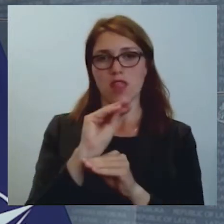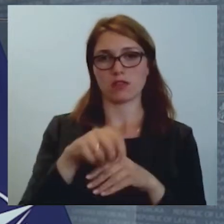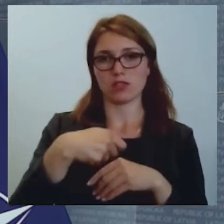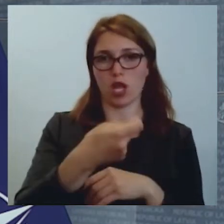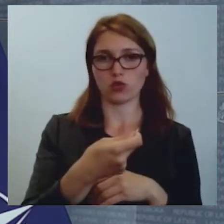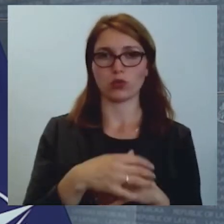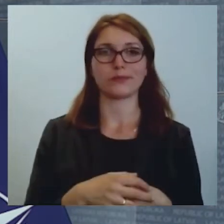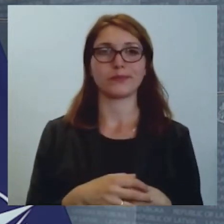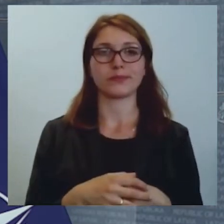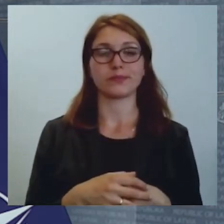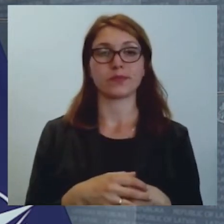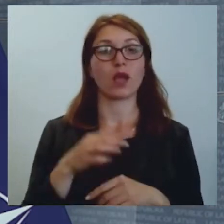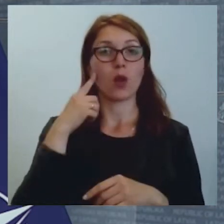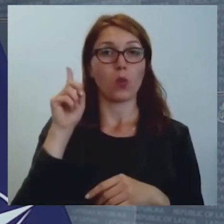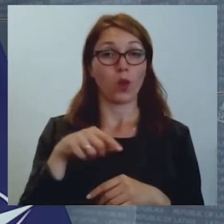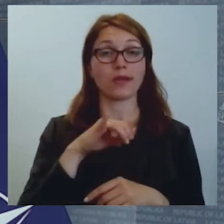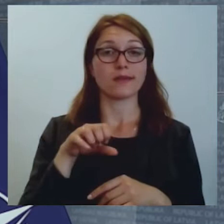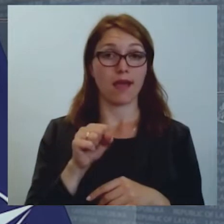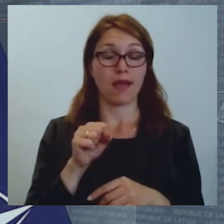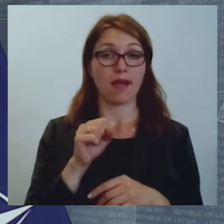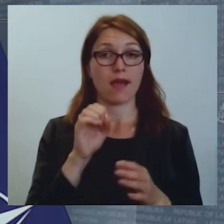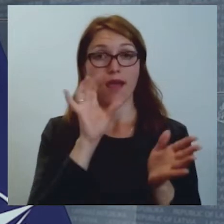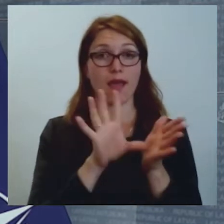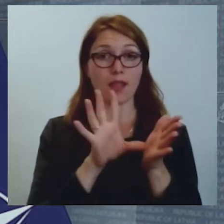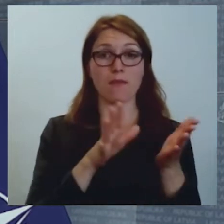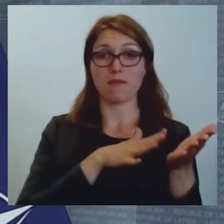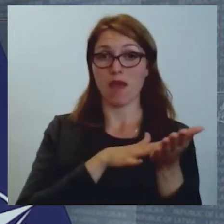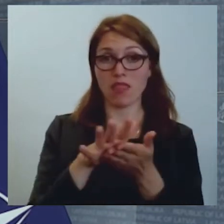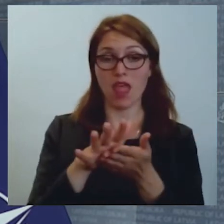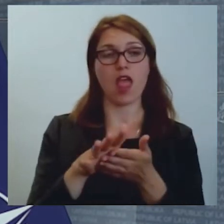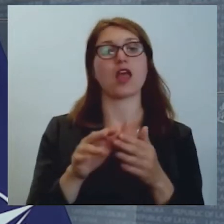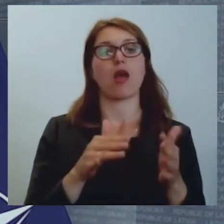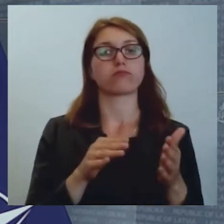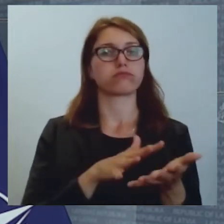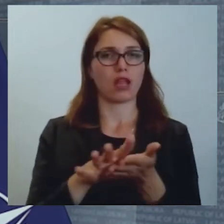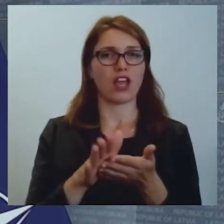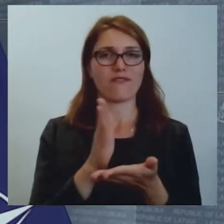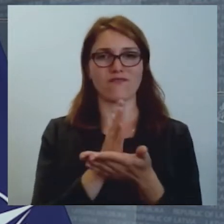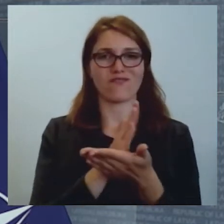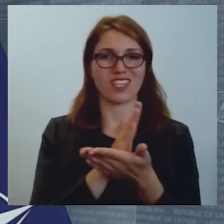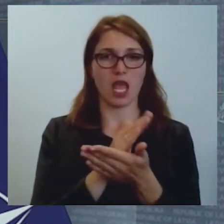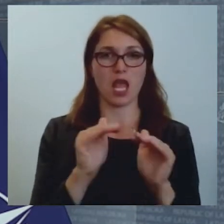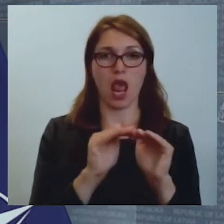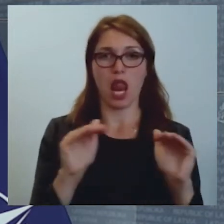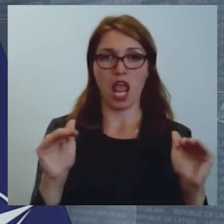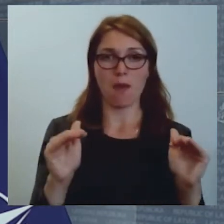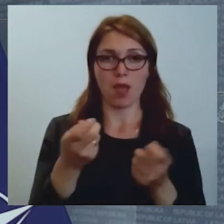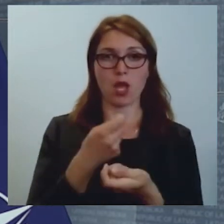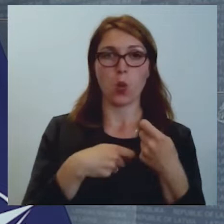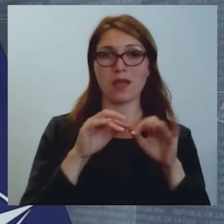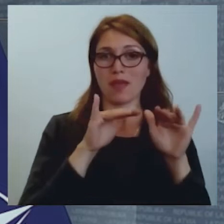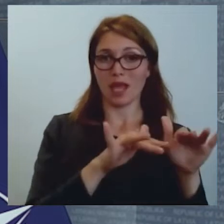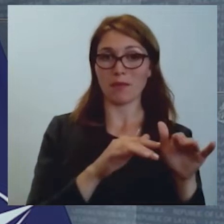energo patēriņš ir vidējā līmenī, uzņēmēju darbībā tad ir vienas